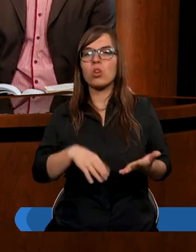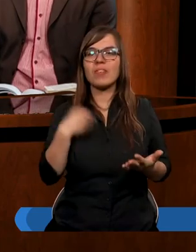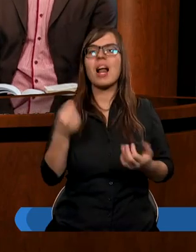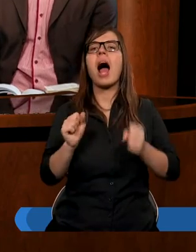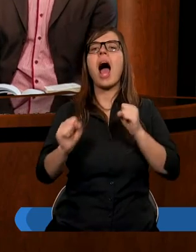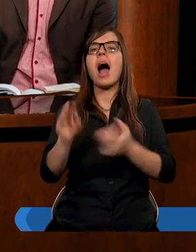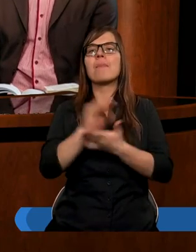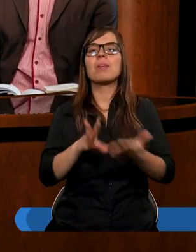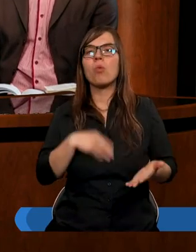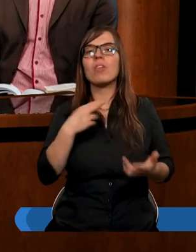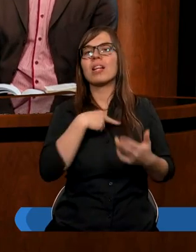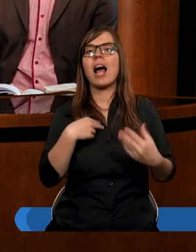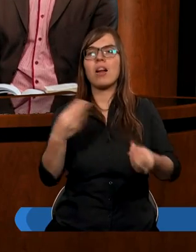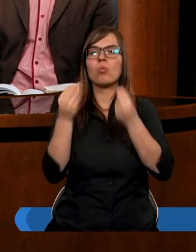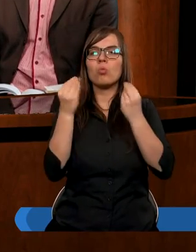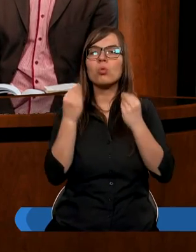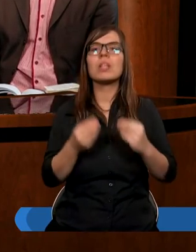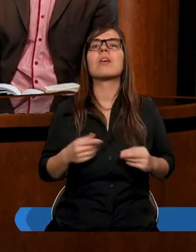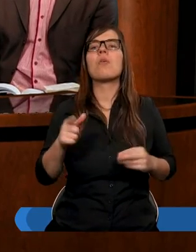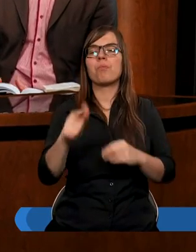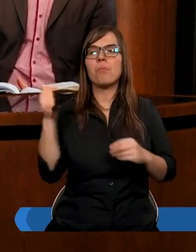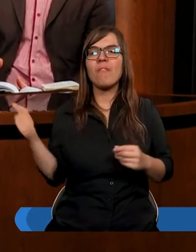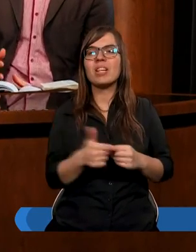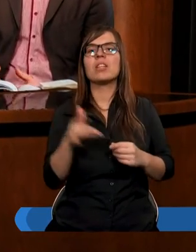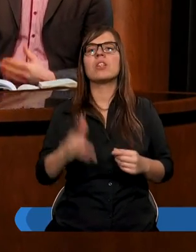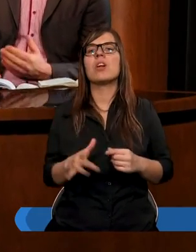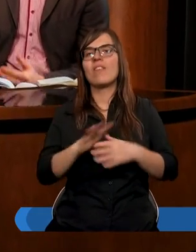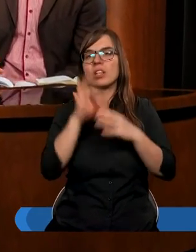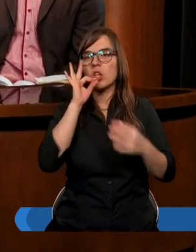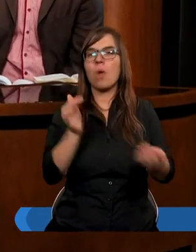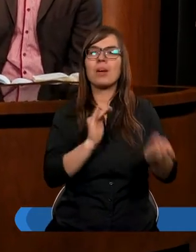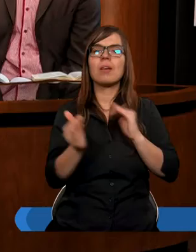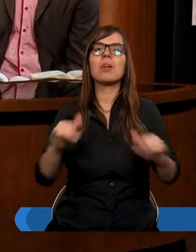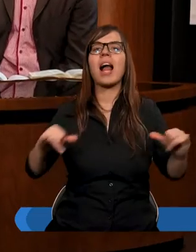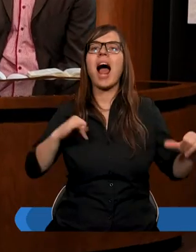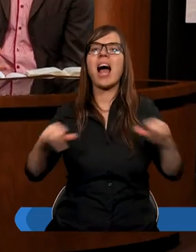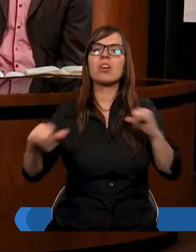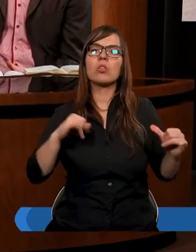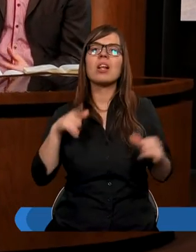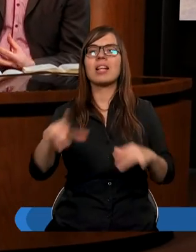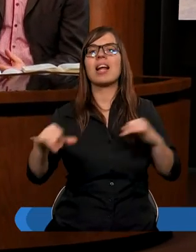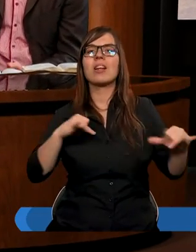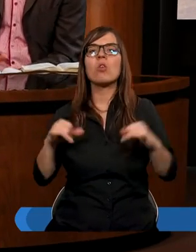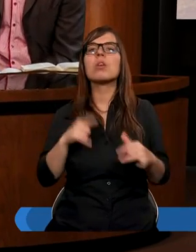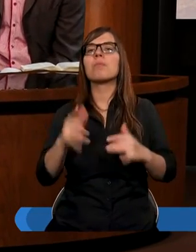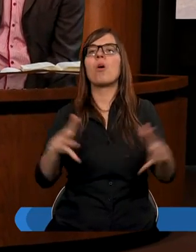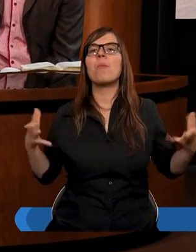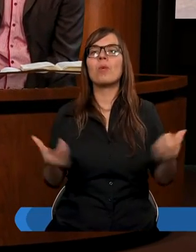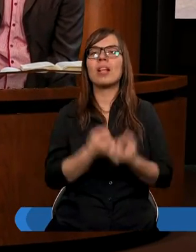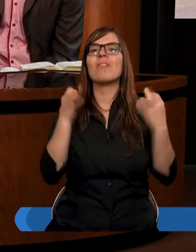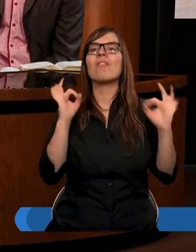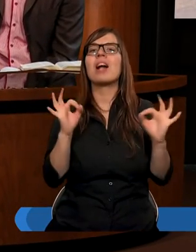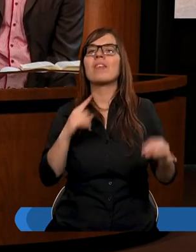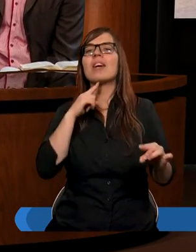a Pismo Święte nas uczy że powinniśmy w dobry sposób zarządzać zarządzanie to podejmowanie